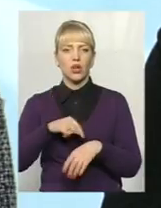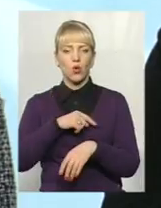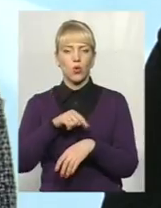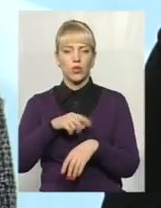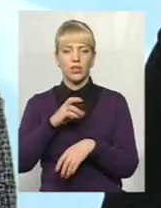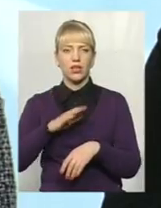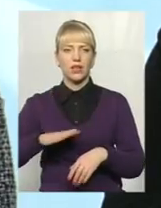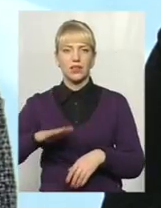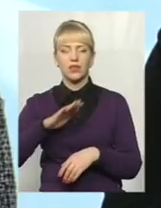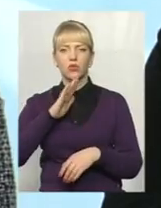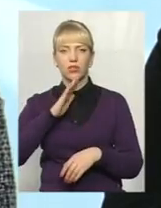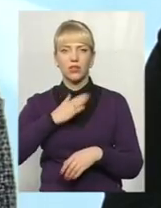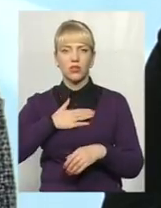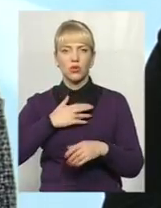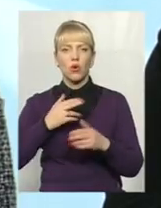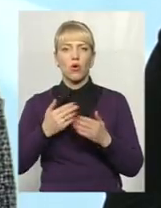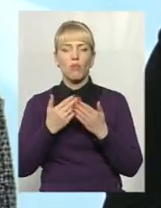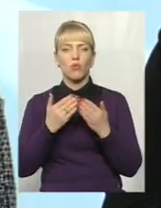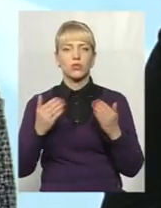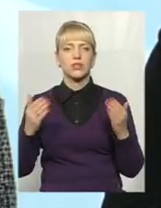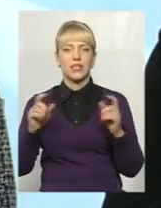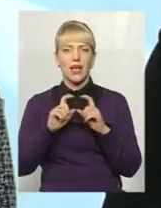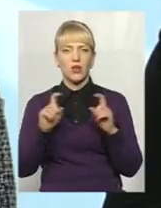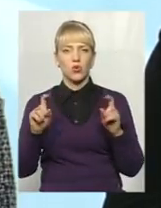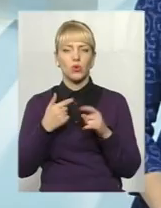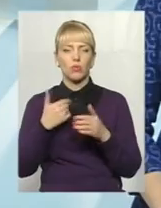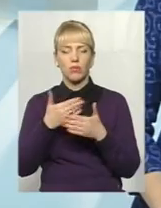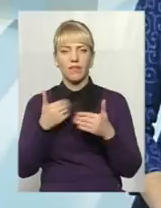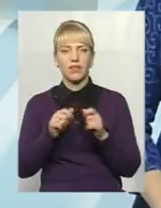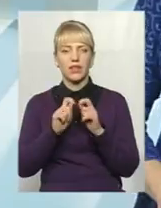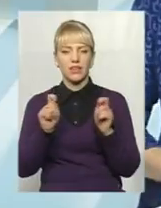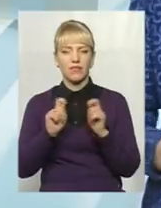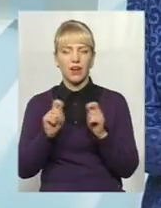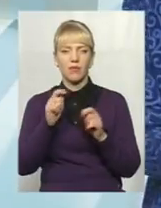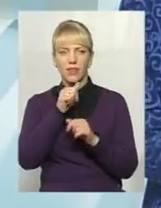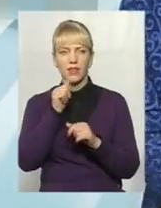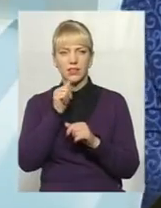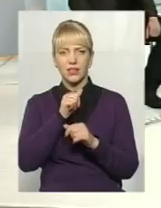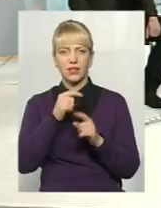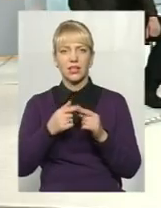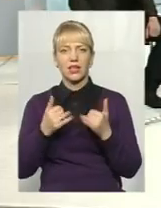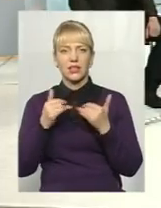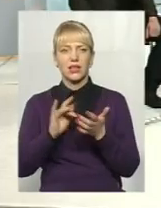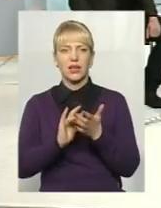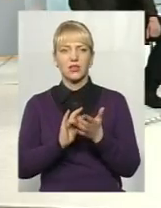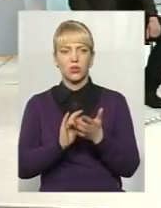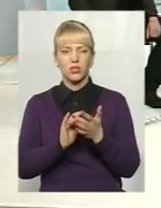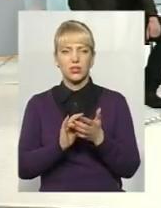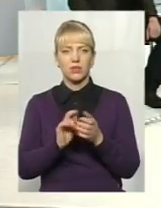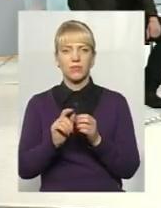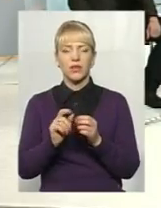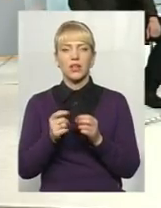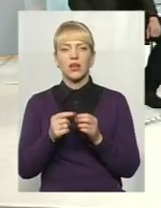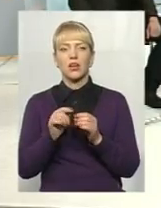нашого музею. Тобто буде створені, відкриваємо такі невеличкі секрети для наших туристів майбутнього. Привідкриваємо.